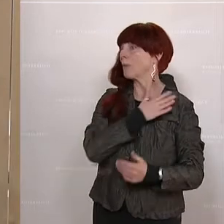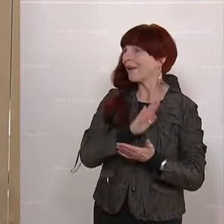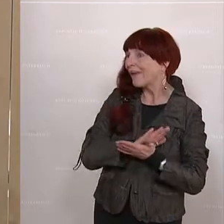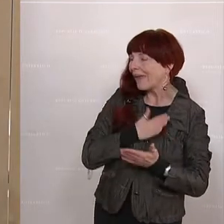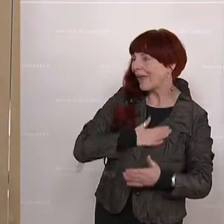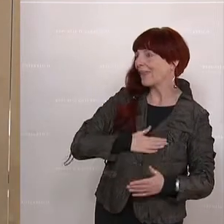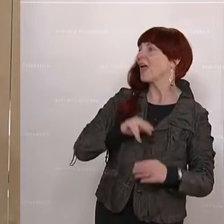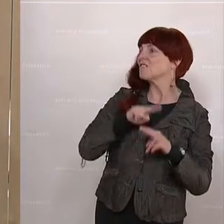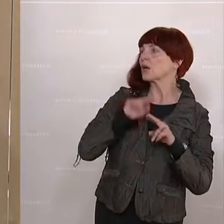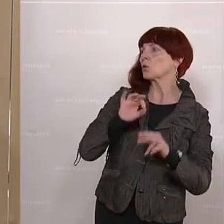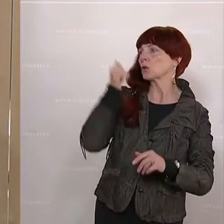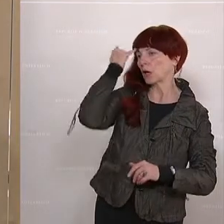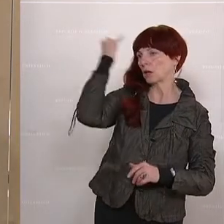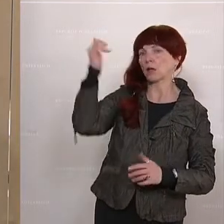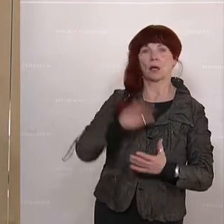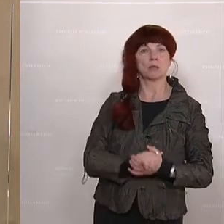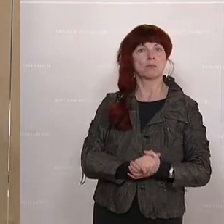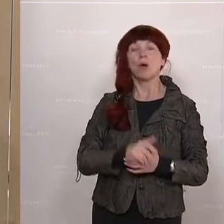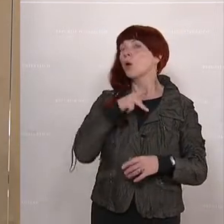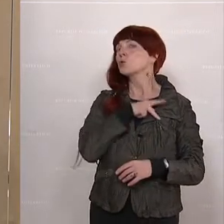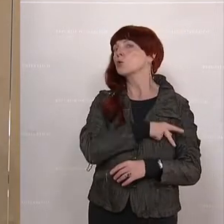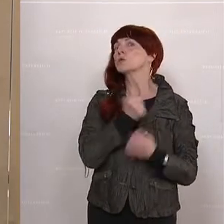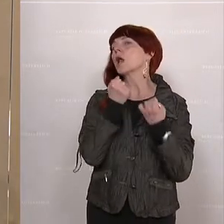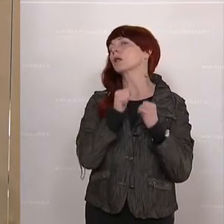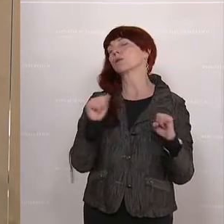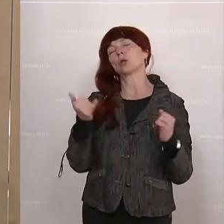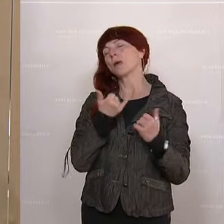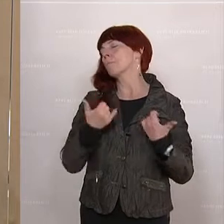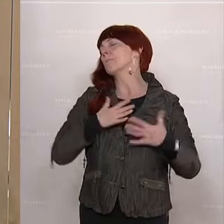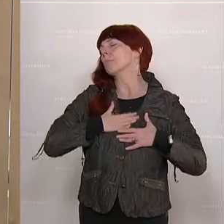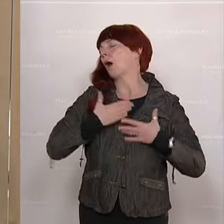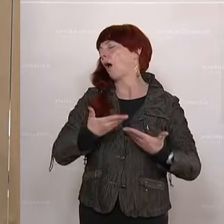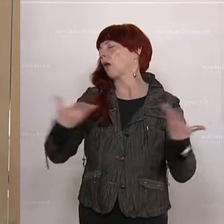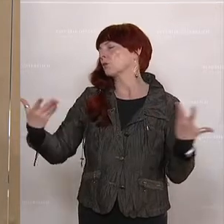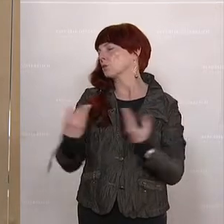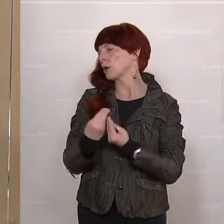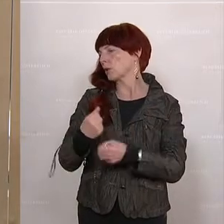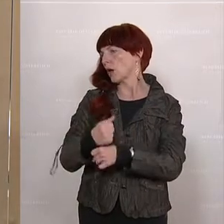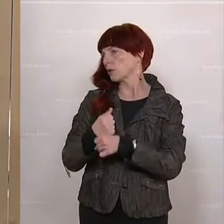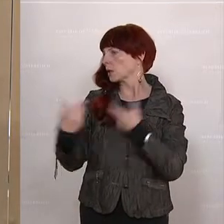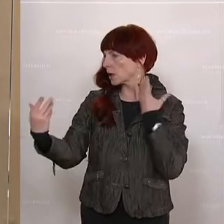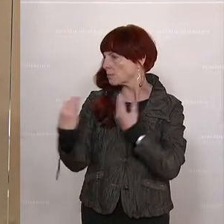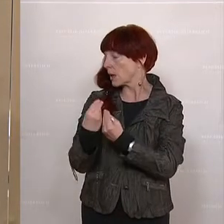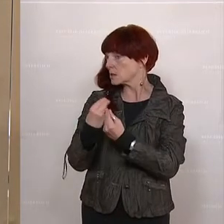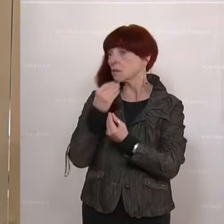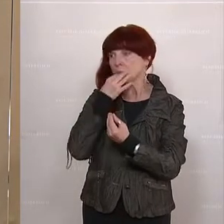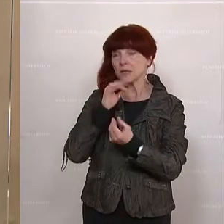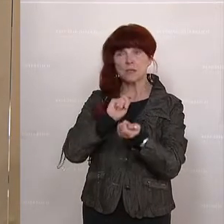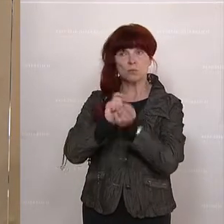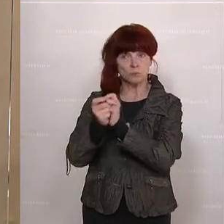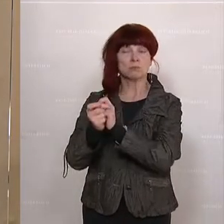eine gute Idee da liegt, dann ist die Sozialdemokratie immer bereit, zusammenzuarbeiten, um gemeinsam etwas zum Besseren zu verändern.